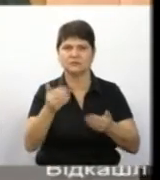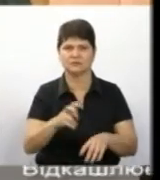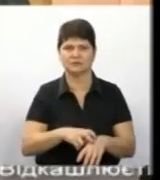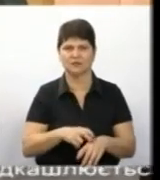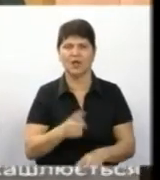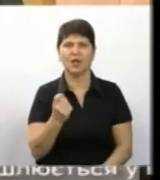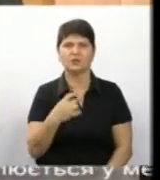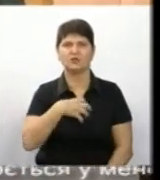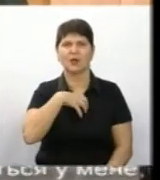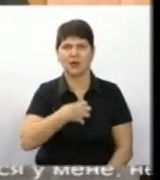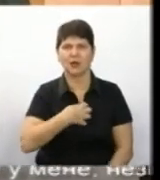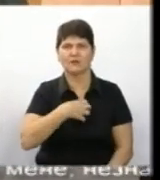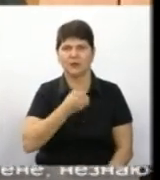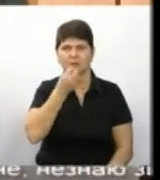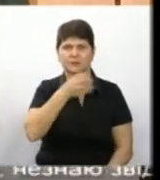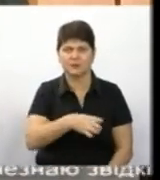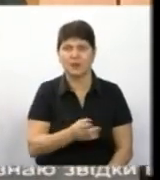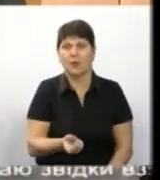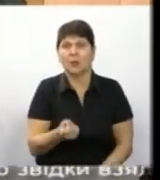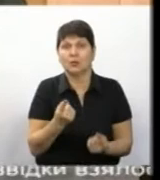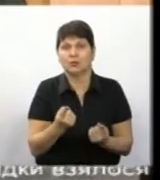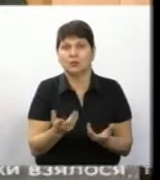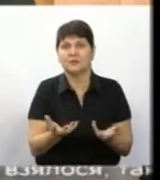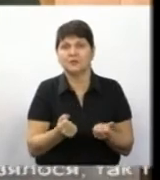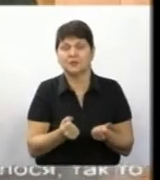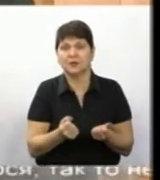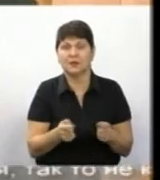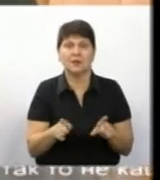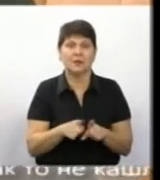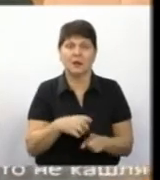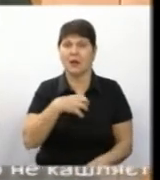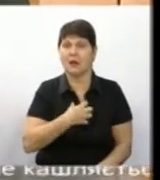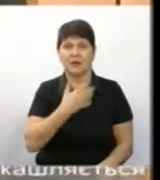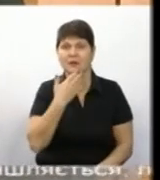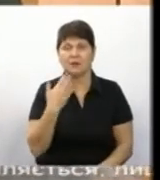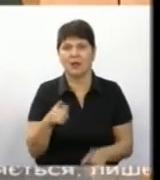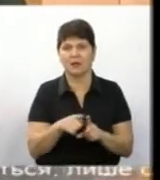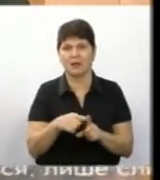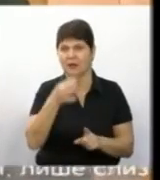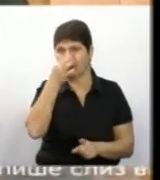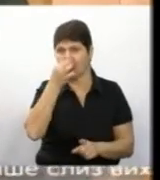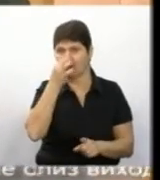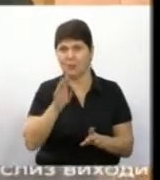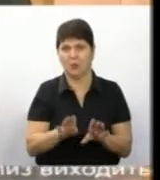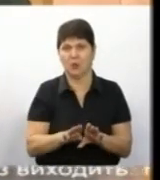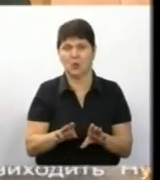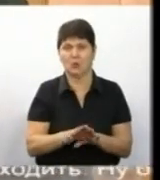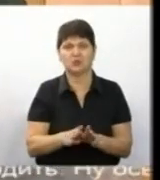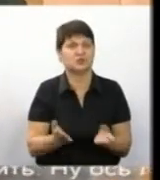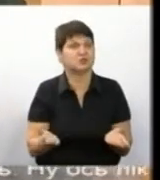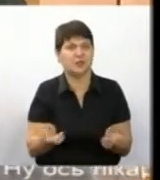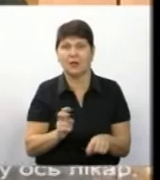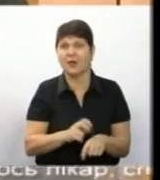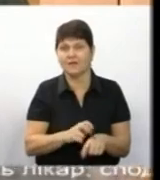Відкашлюється, відкашлюється, від куди-то взялося, і воно так, що не кашлюється, а якась слизь виходить. Що це таке? Ну, врач,